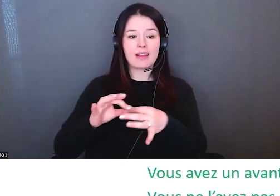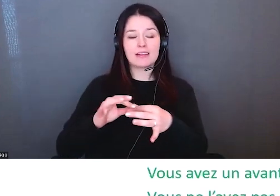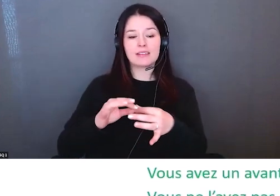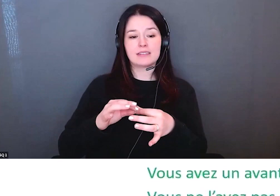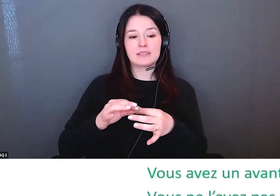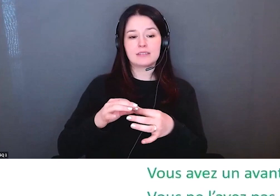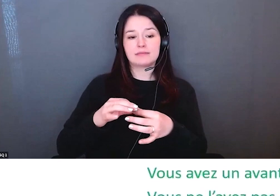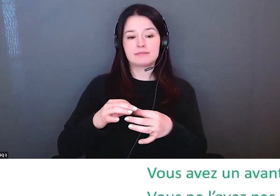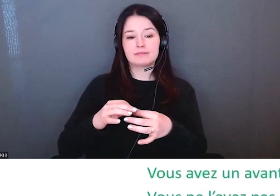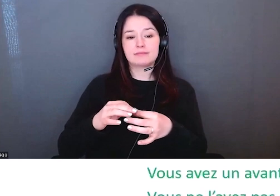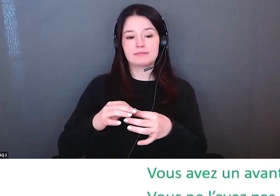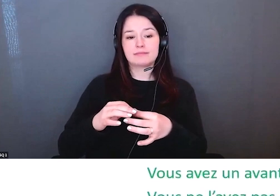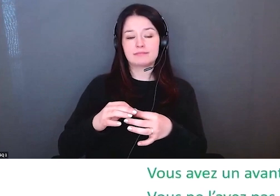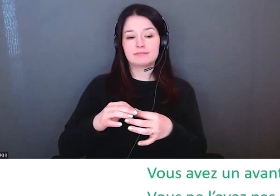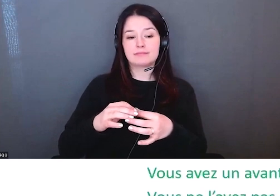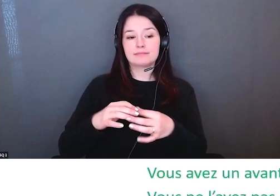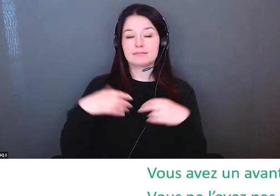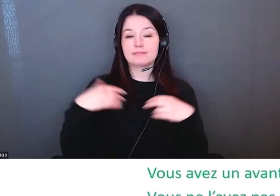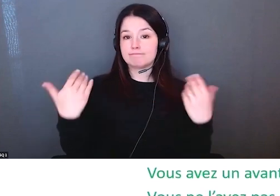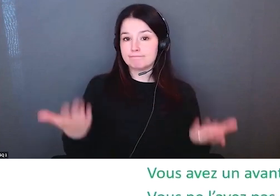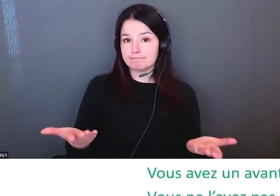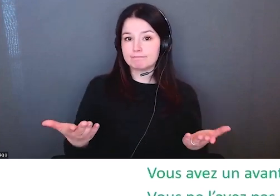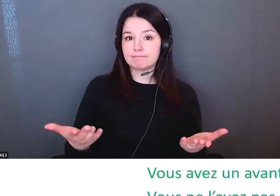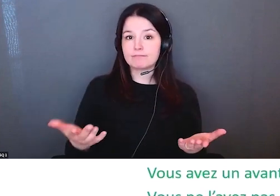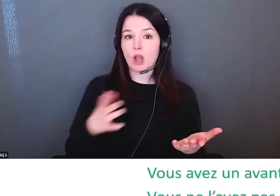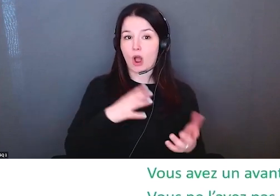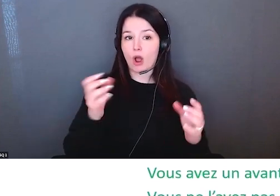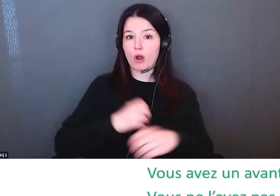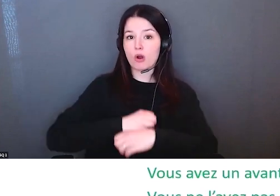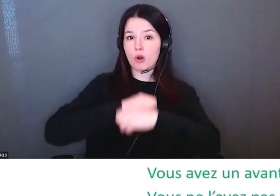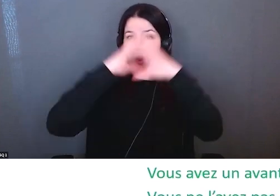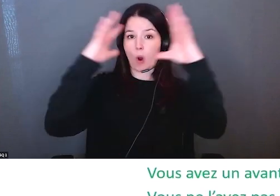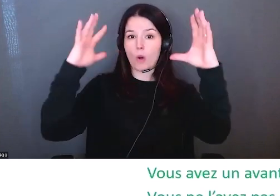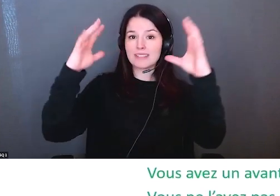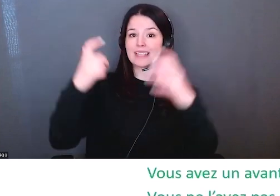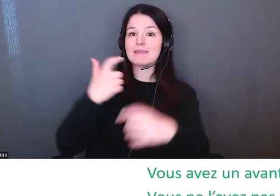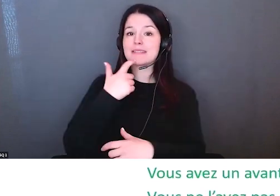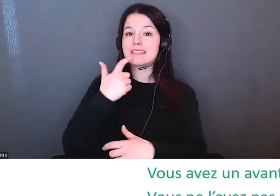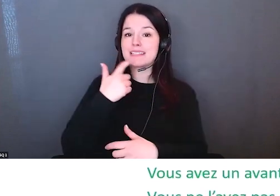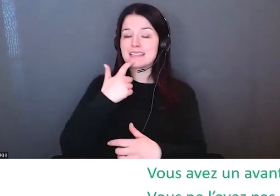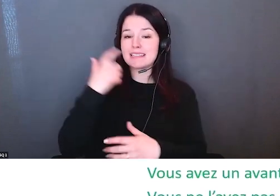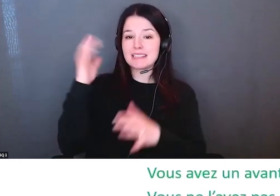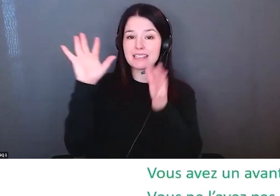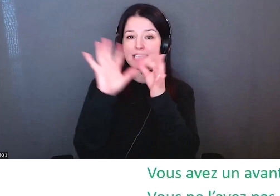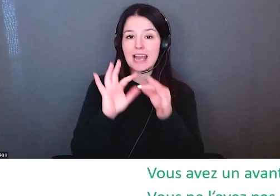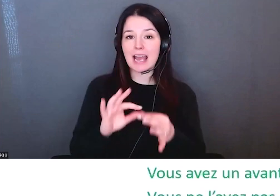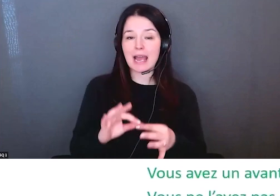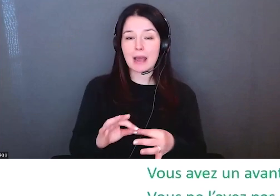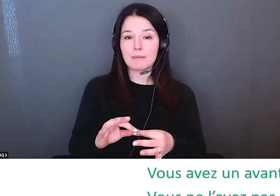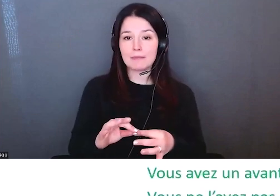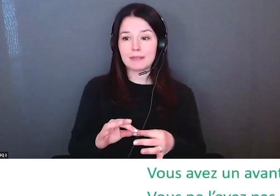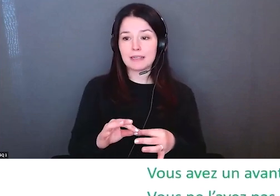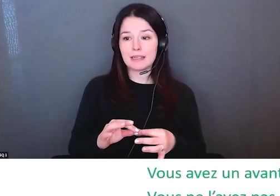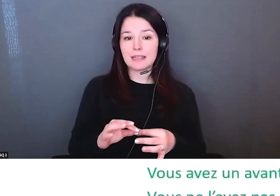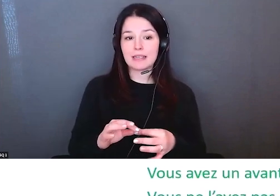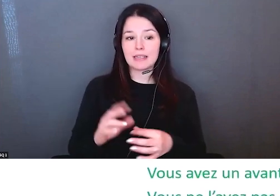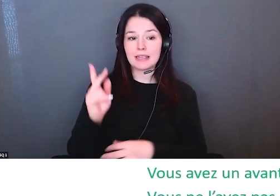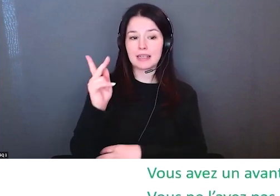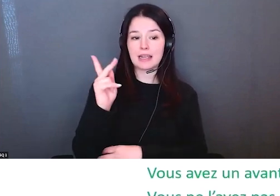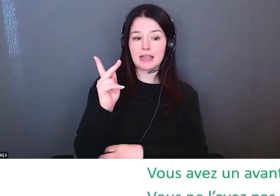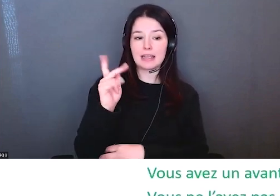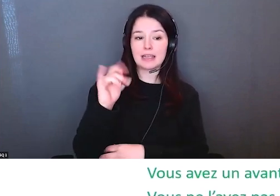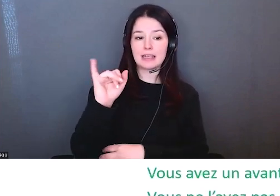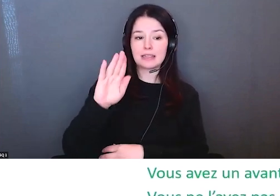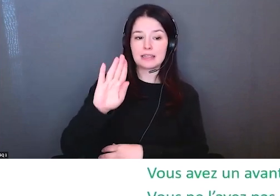parce que cela est différent de cette idée de racisme auto-tone ou asiatique ou